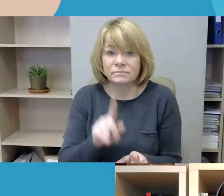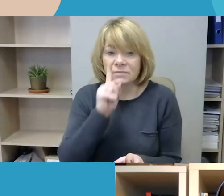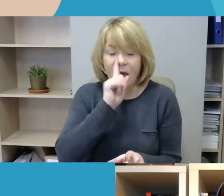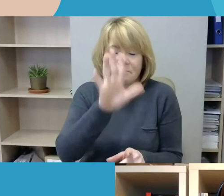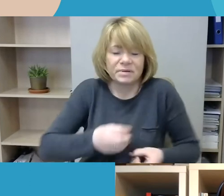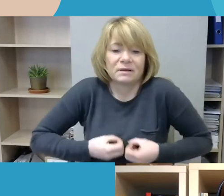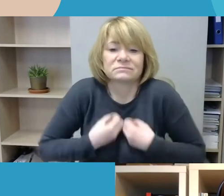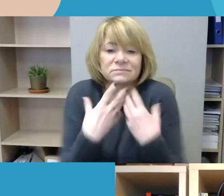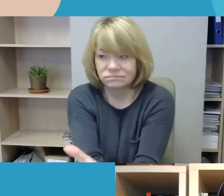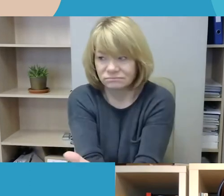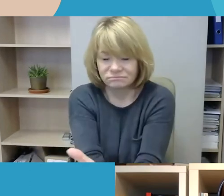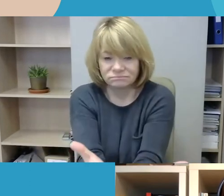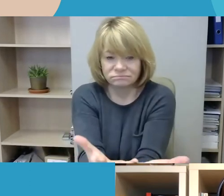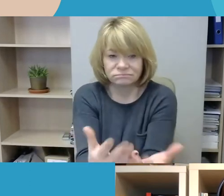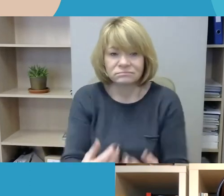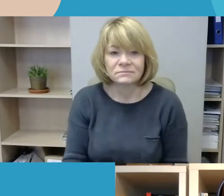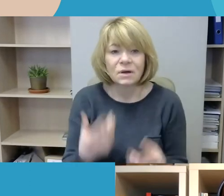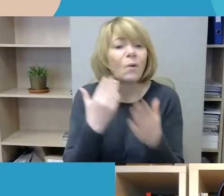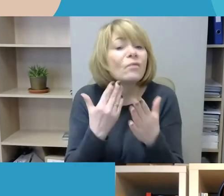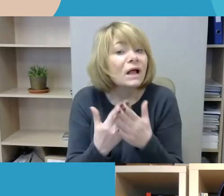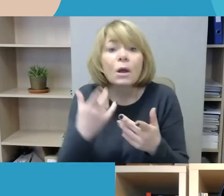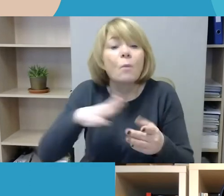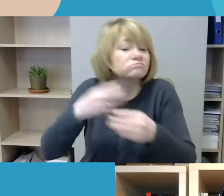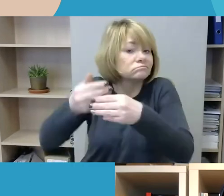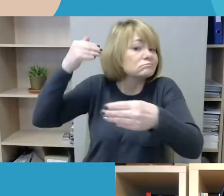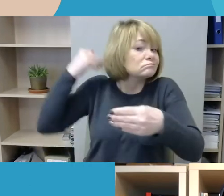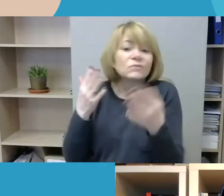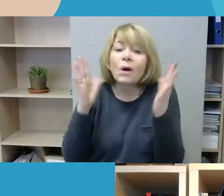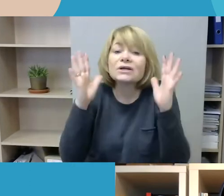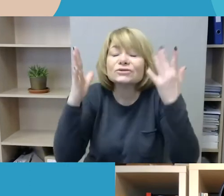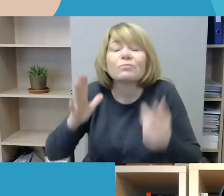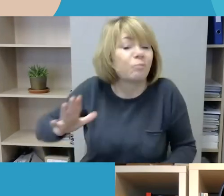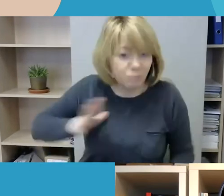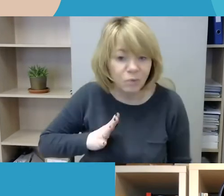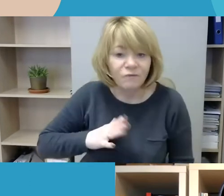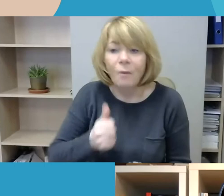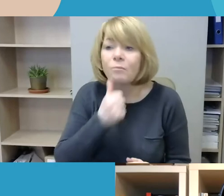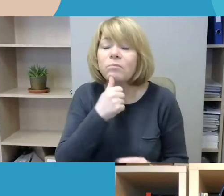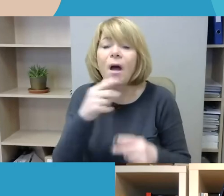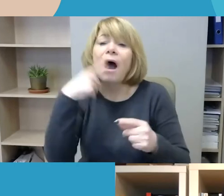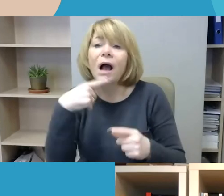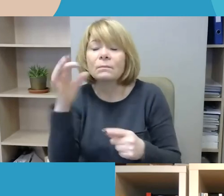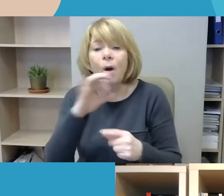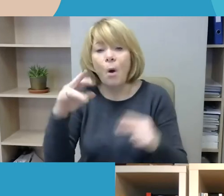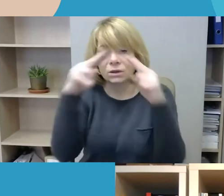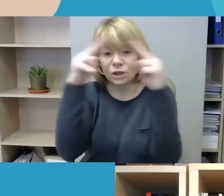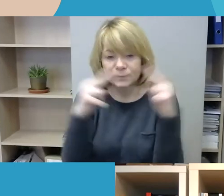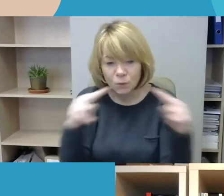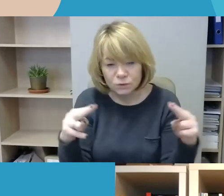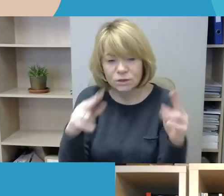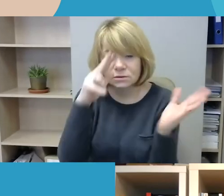būti aktyvus išreikškimo kažkoks tai veiksmas. Vis dėlto, kai mes kalbame apie tarptautinius standartus, tai yra šališkumu